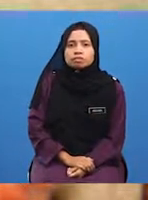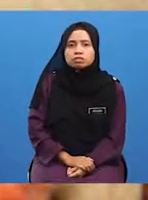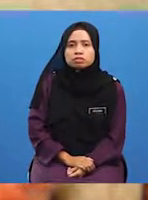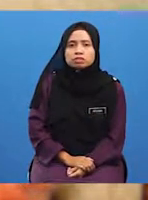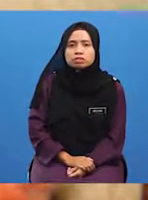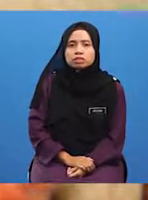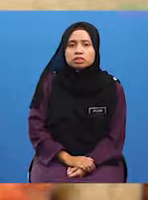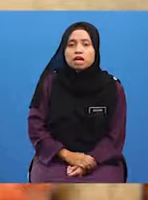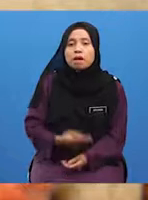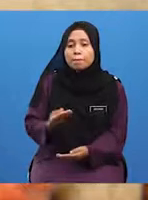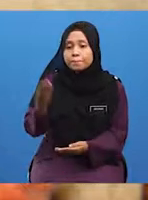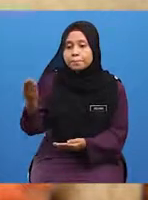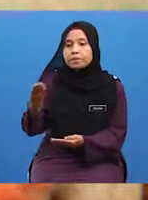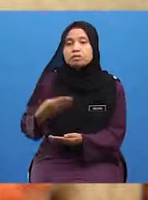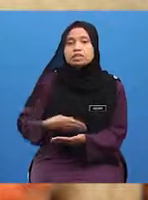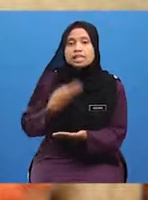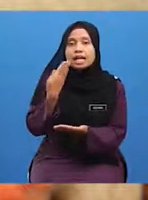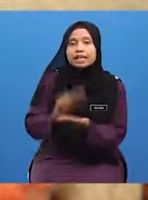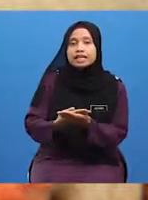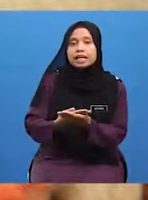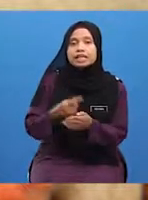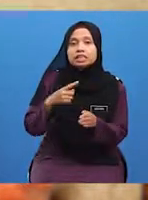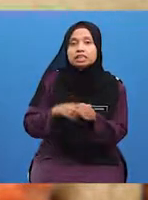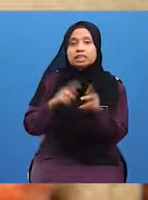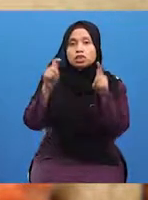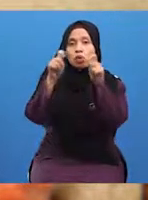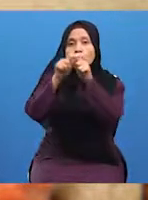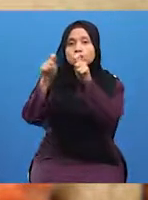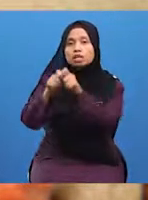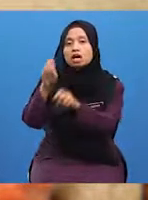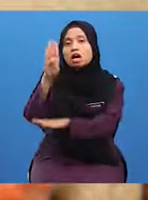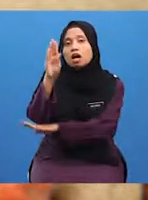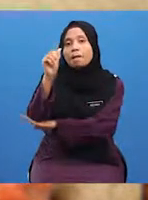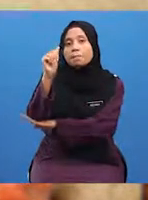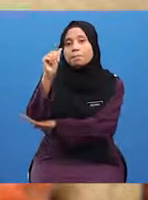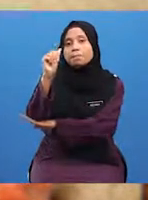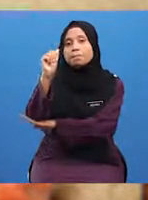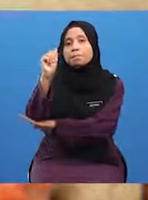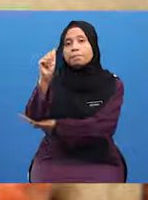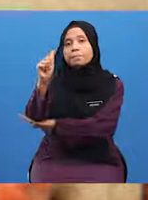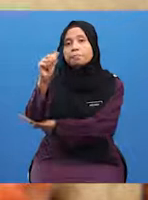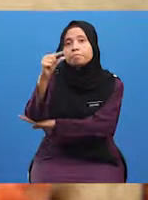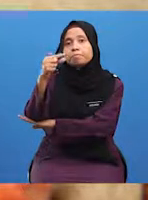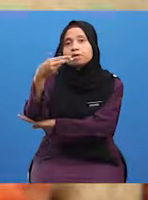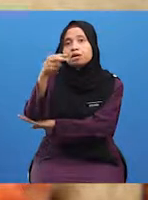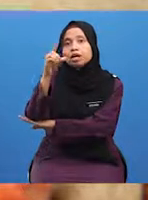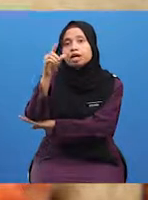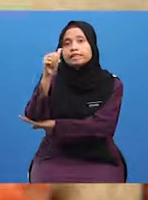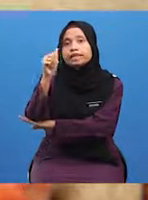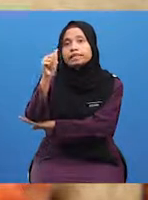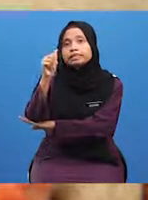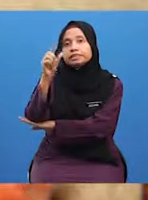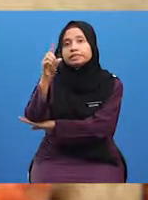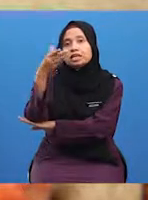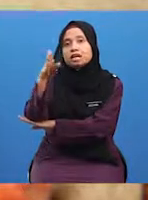Beliau dilahirkan di kota Baghdad, Irak pada tahun 895